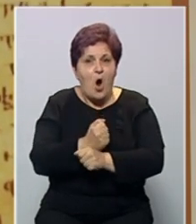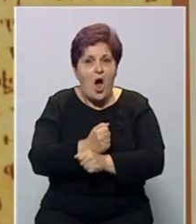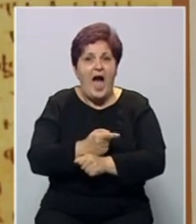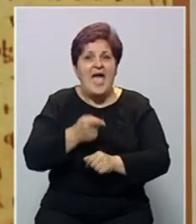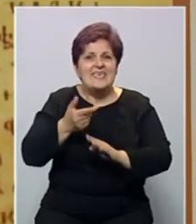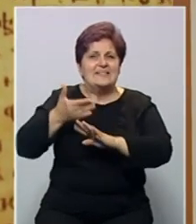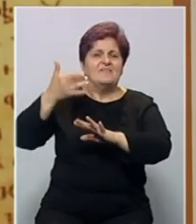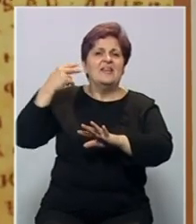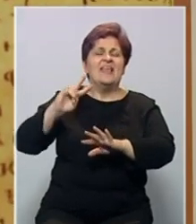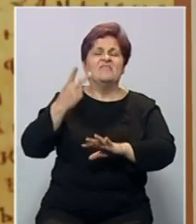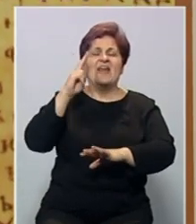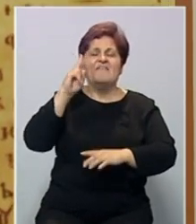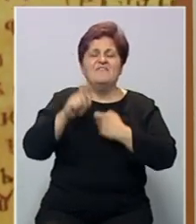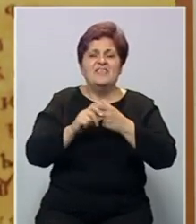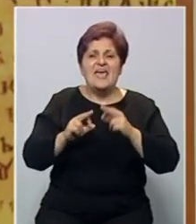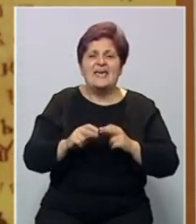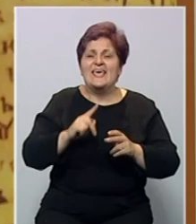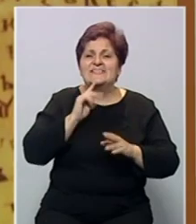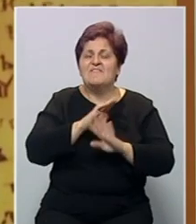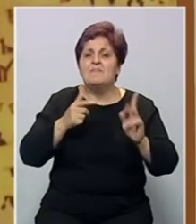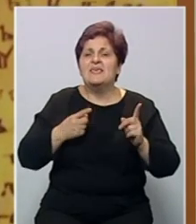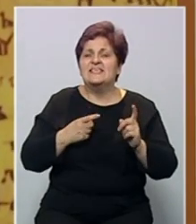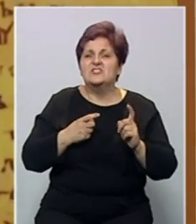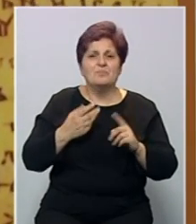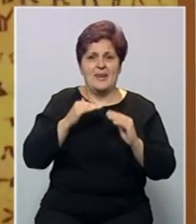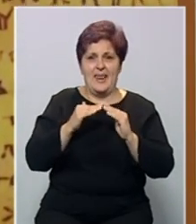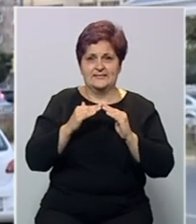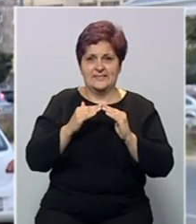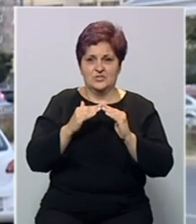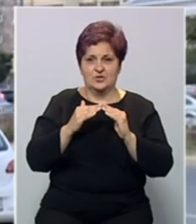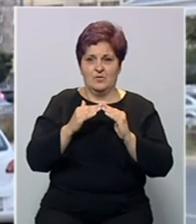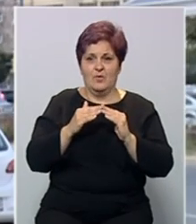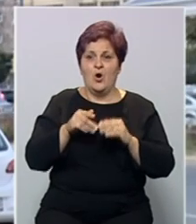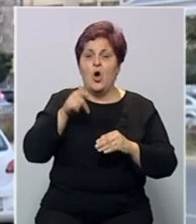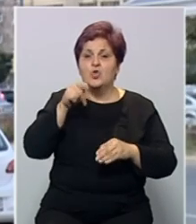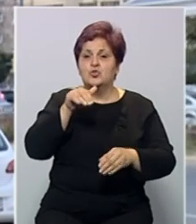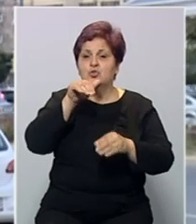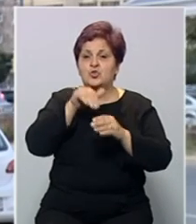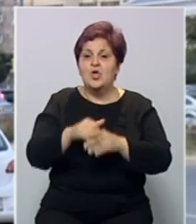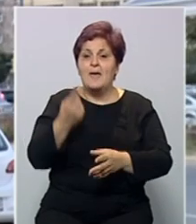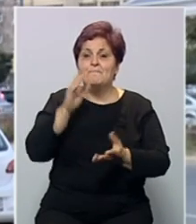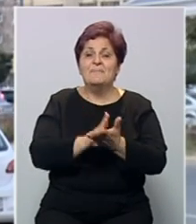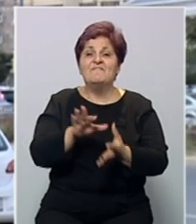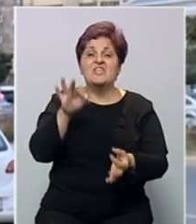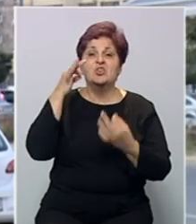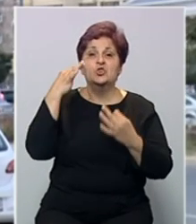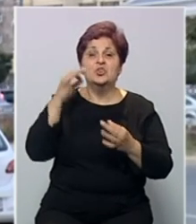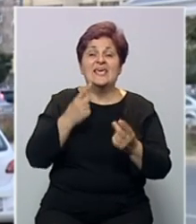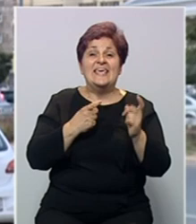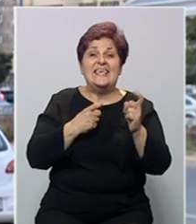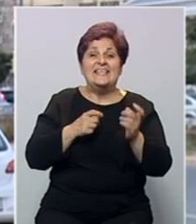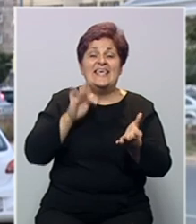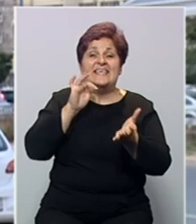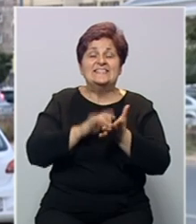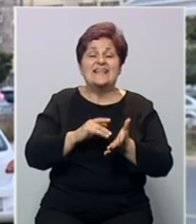jer seže čak u 12. vijek, sa čim se svi historičari ne slažu. To je zapravo prvi dokument iz historije